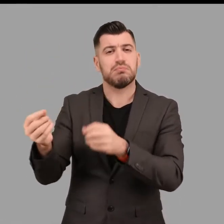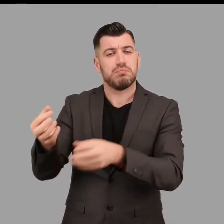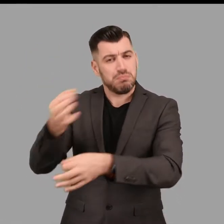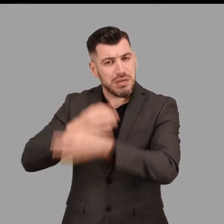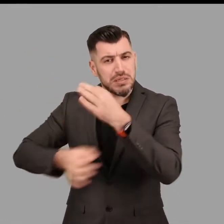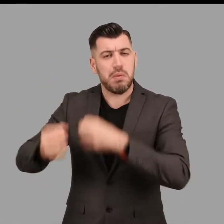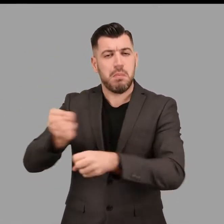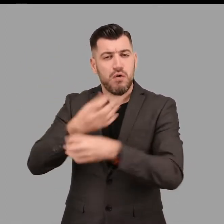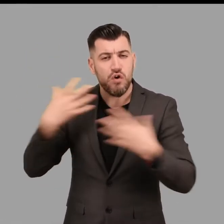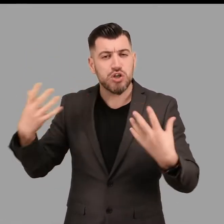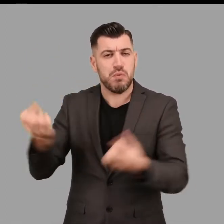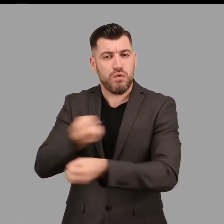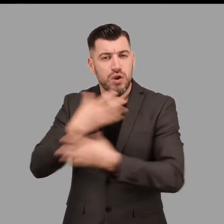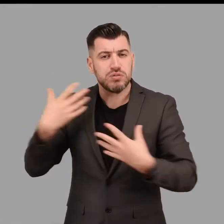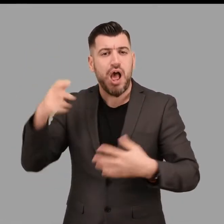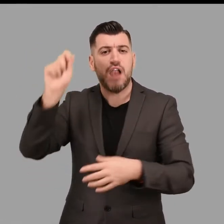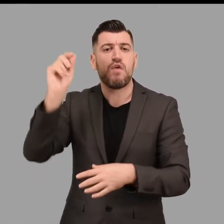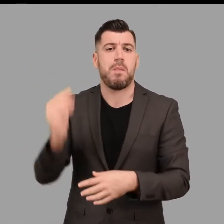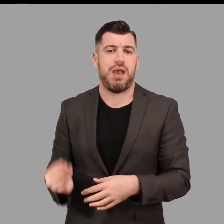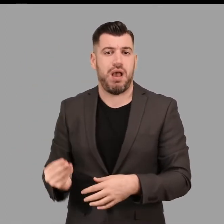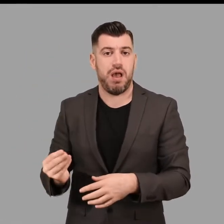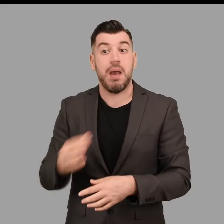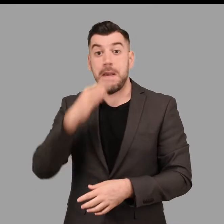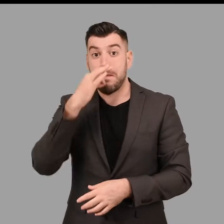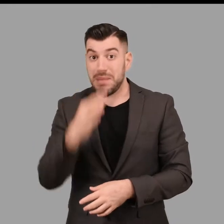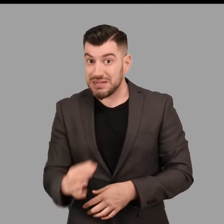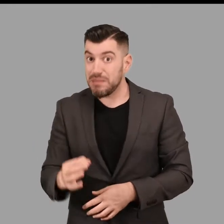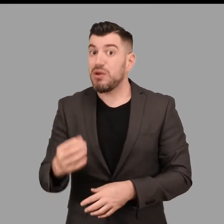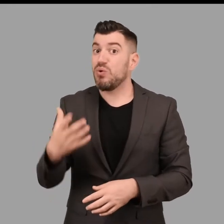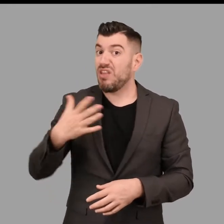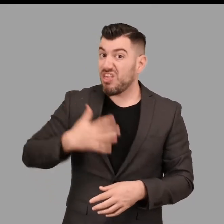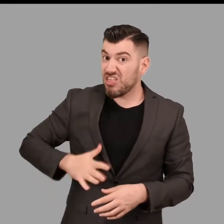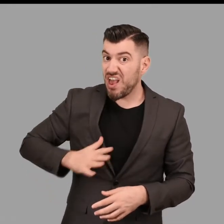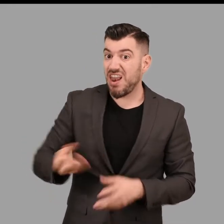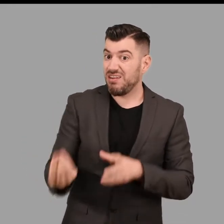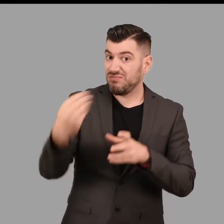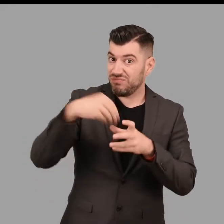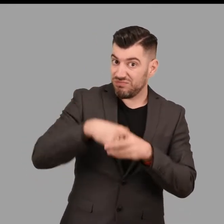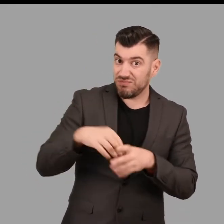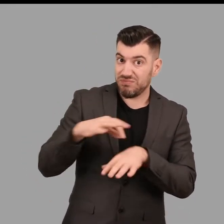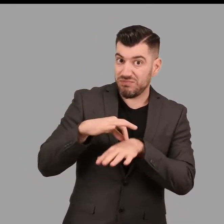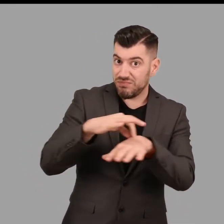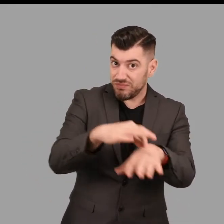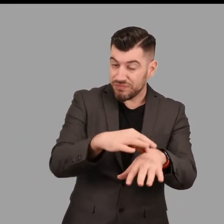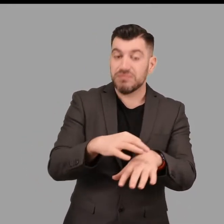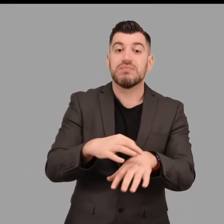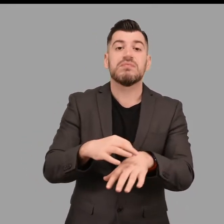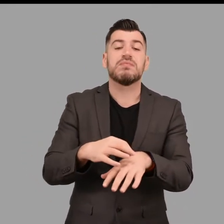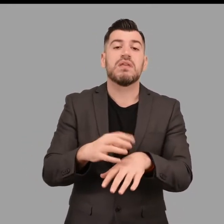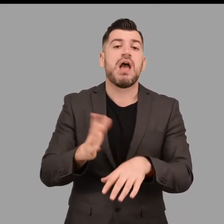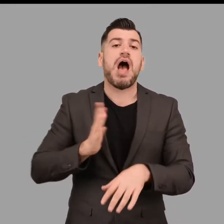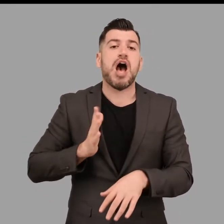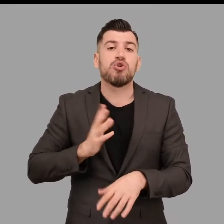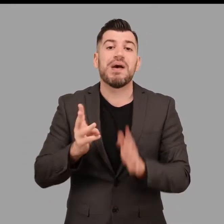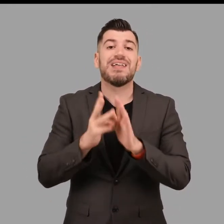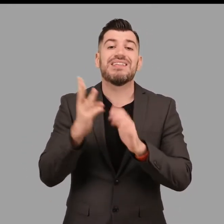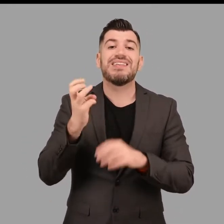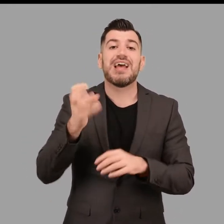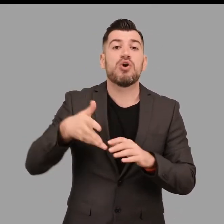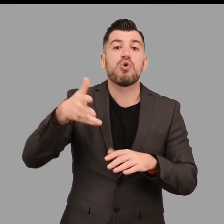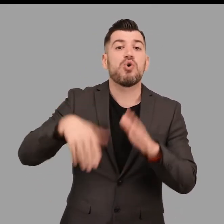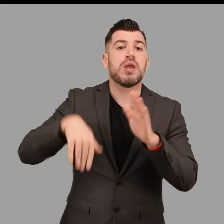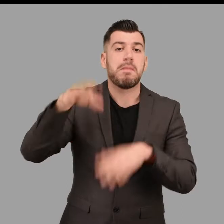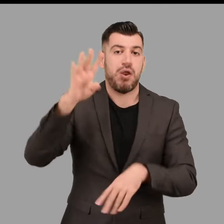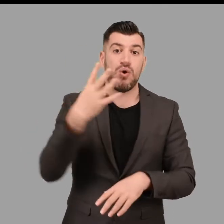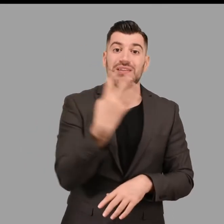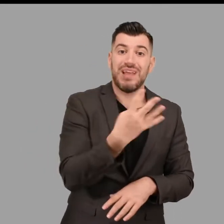πληροφορίες. Μας ενημέρωσε ότι είχαν εκδηλώσει σχετικό ενδιαφέρον ενήλικες άνω των 30 ετών. Τέσσερις άντρες και μια γυναίκα,